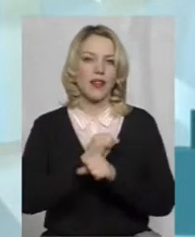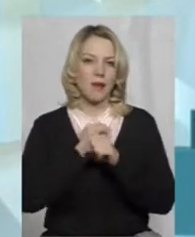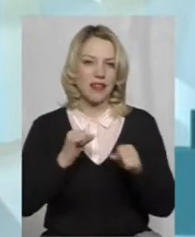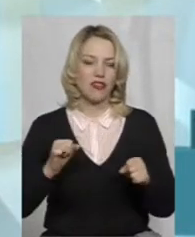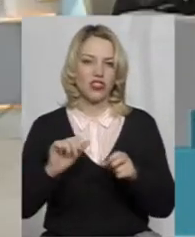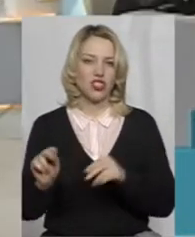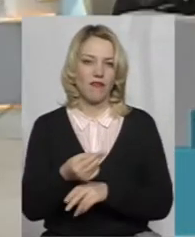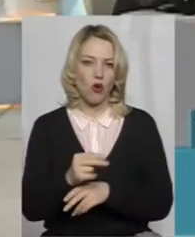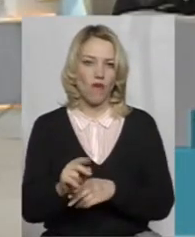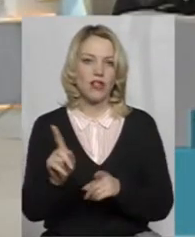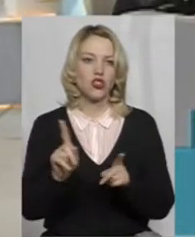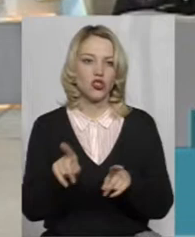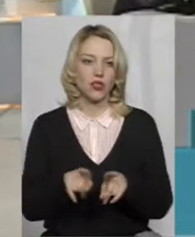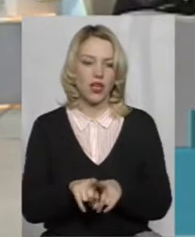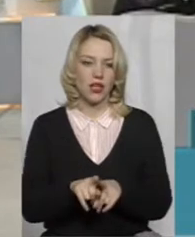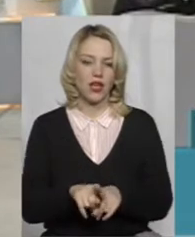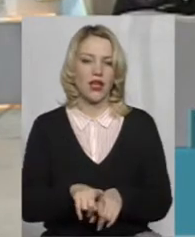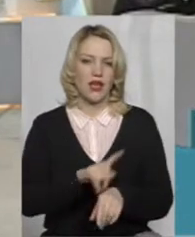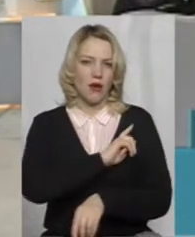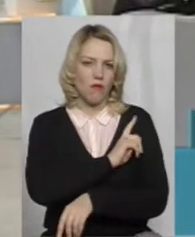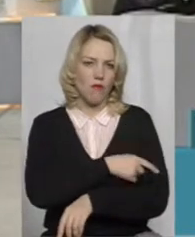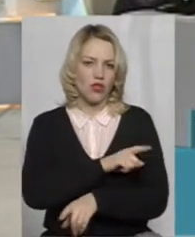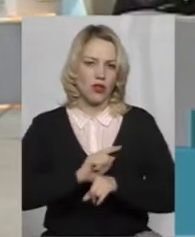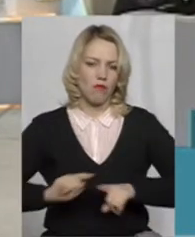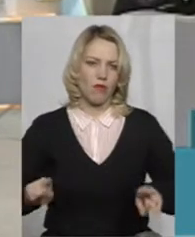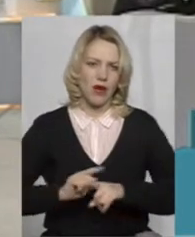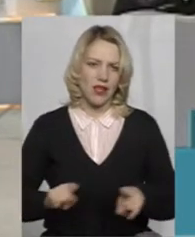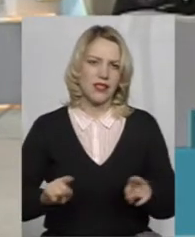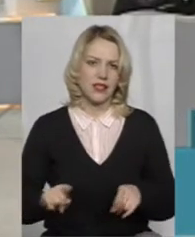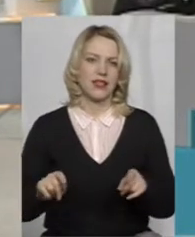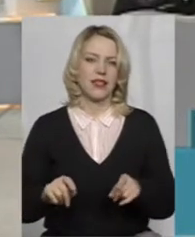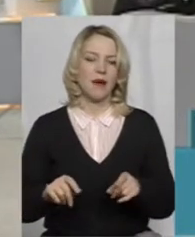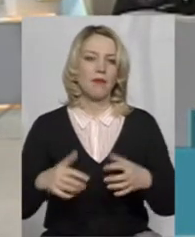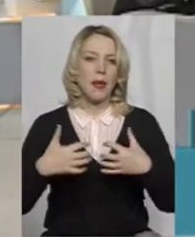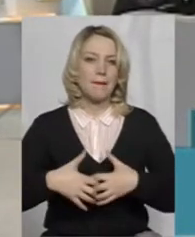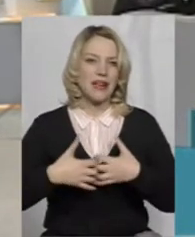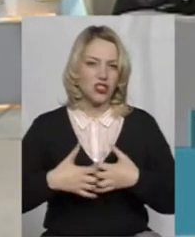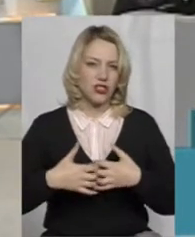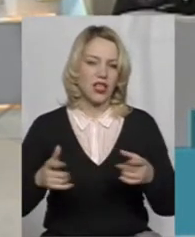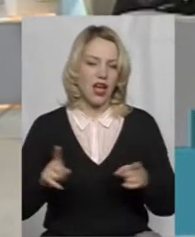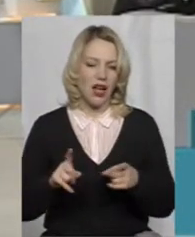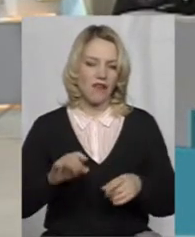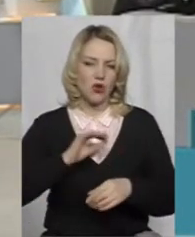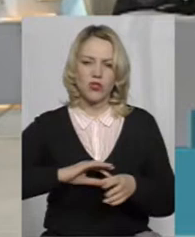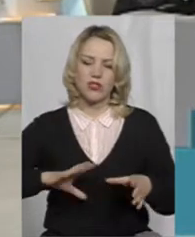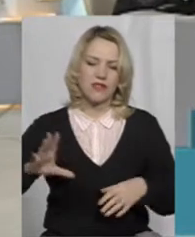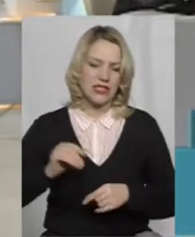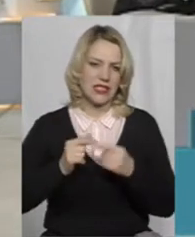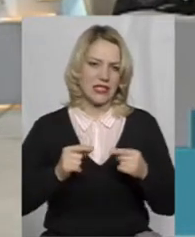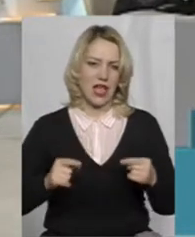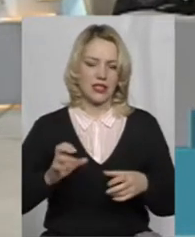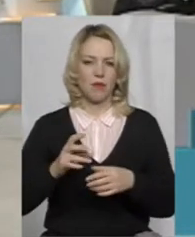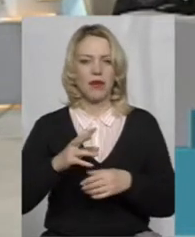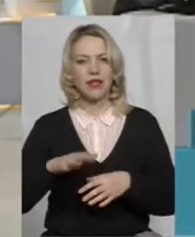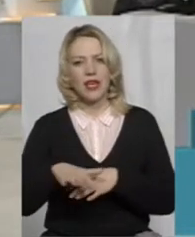виховання, що це таке мощна пропагандистська машина, яка використовує всі засоби, і масової